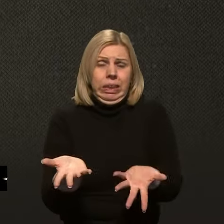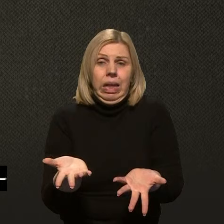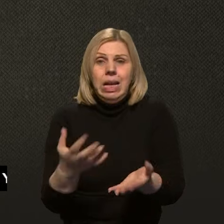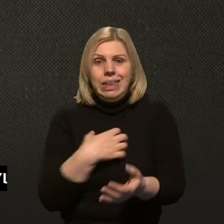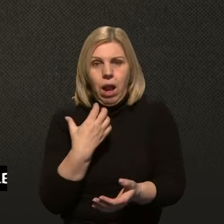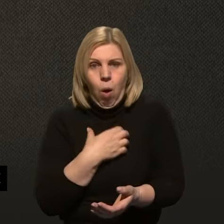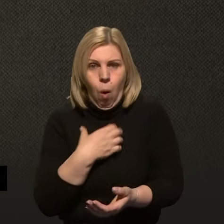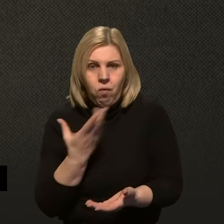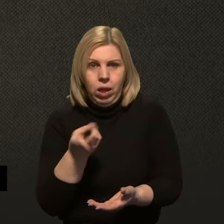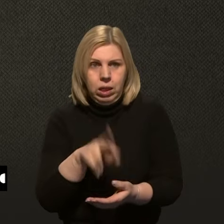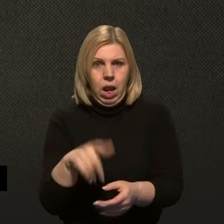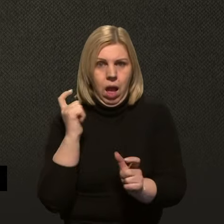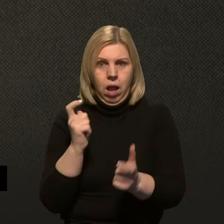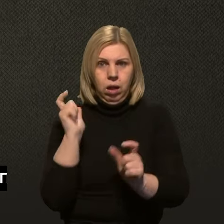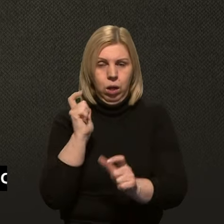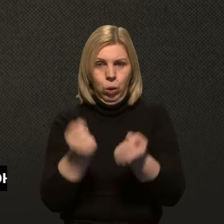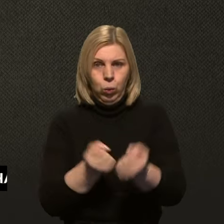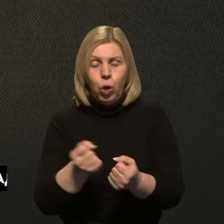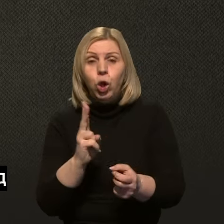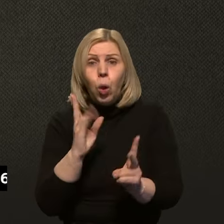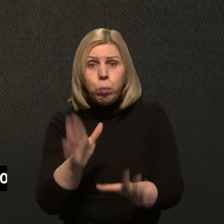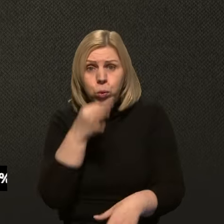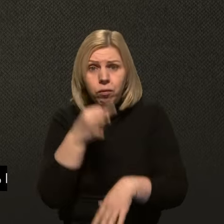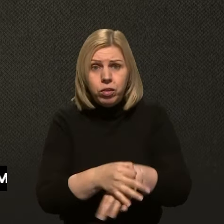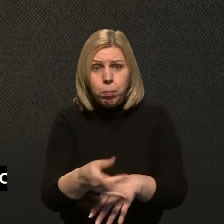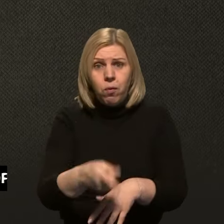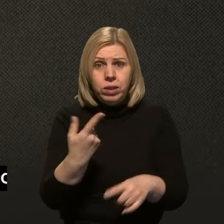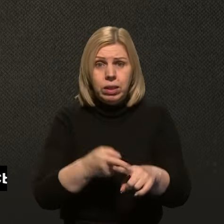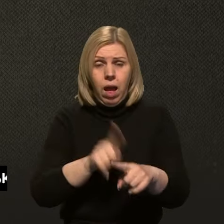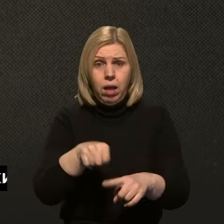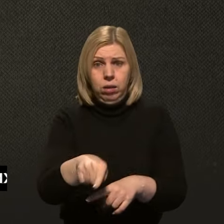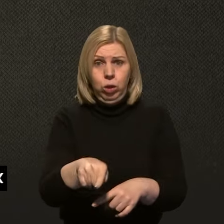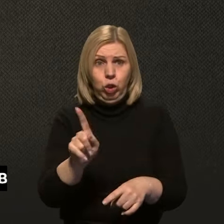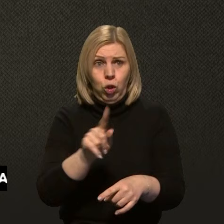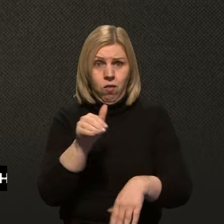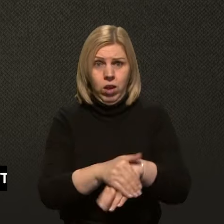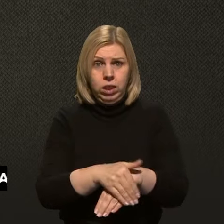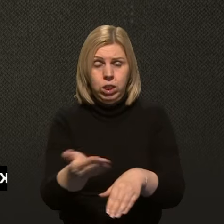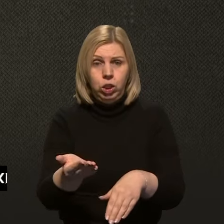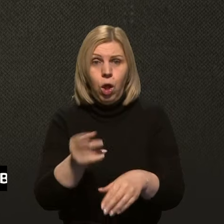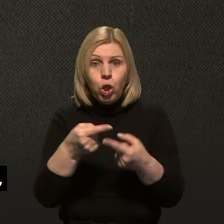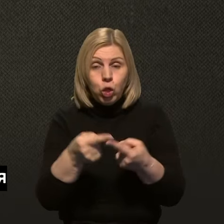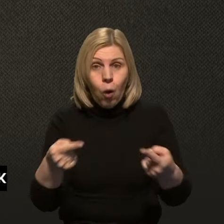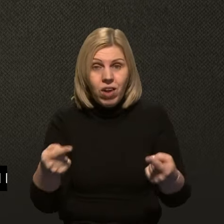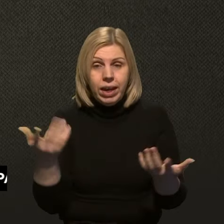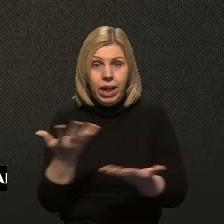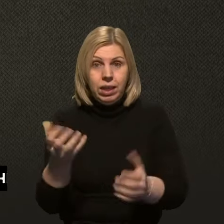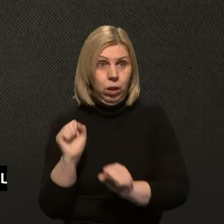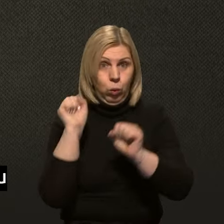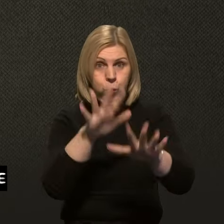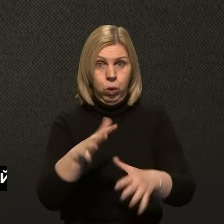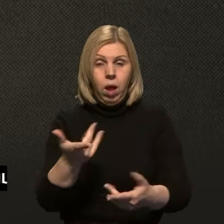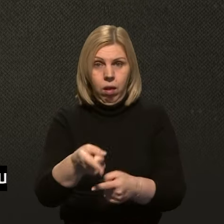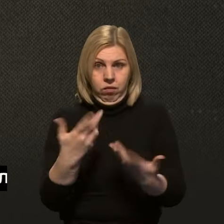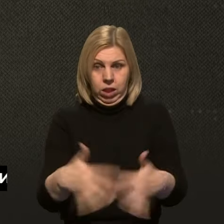страховка для перевізника? Чи хто буде нести відповідальність за те, що фактично товар, який везли перевізники,